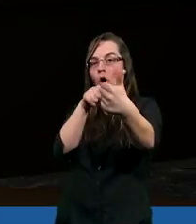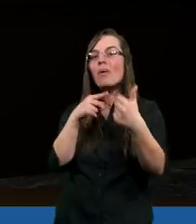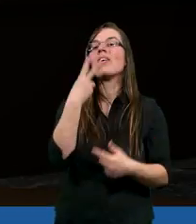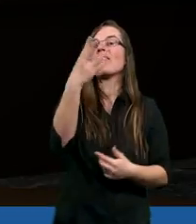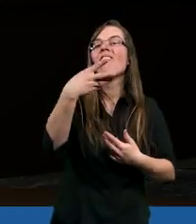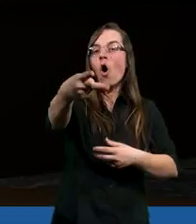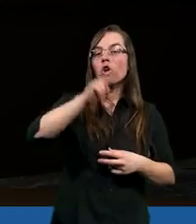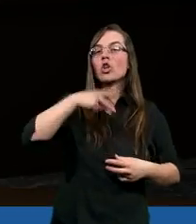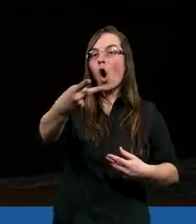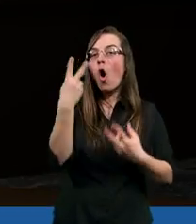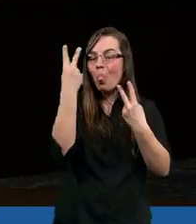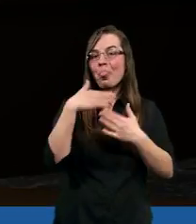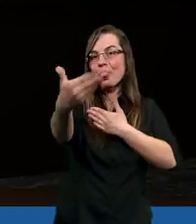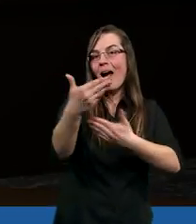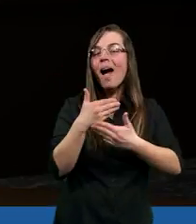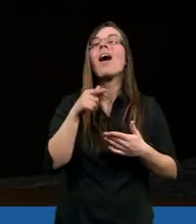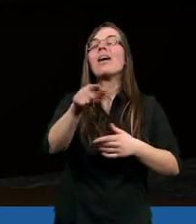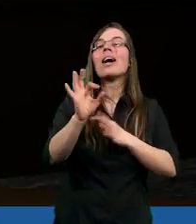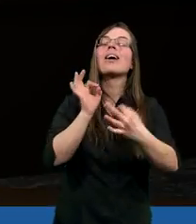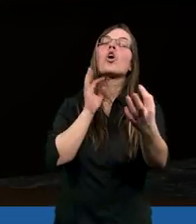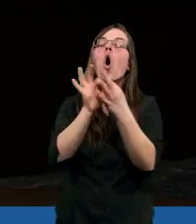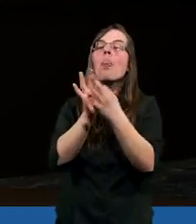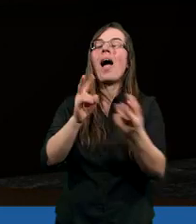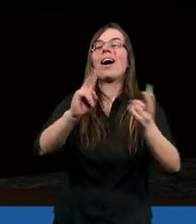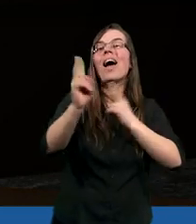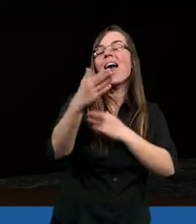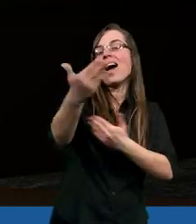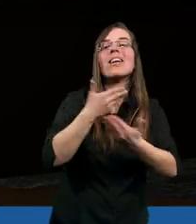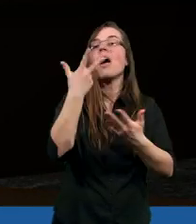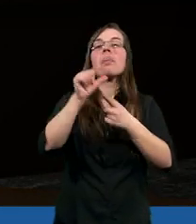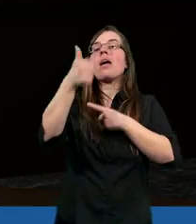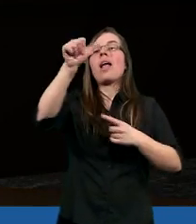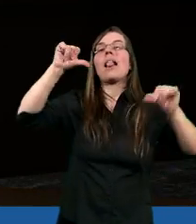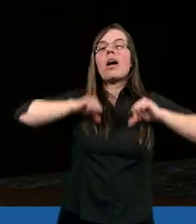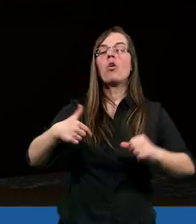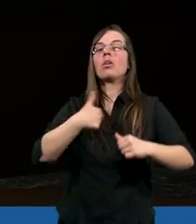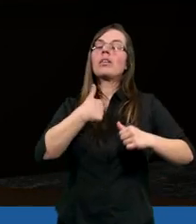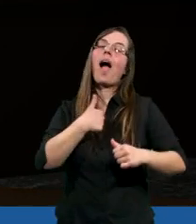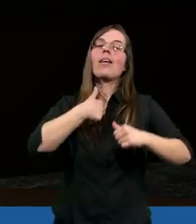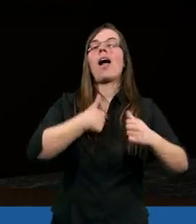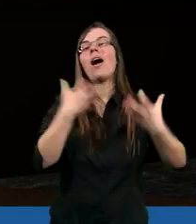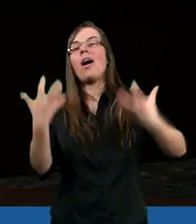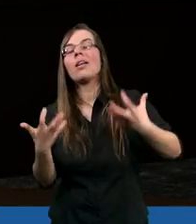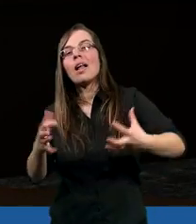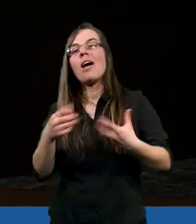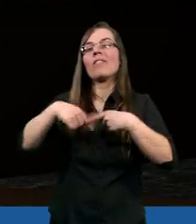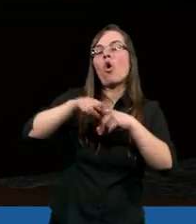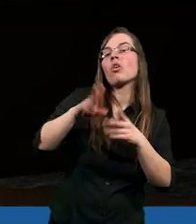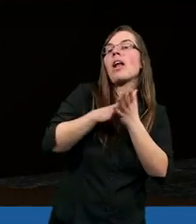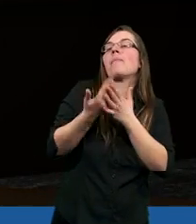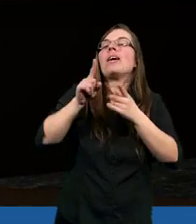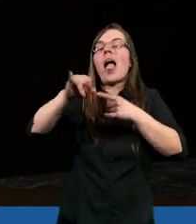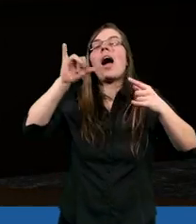i to jest związek dwóch osób, to jest relacja. To nie jest jeden egoista, który chce wykorzystać drugą